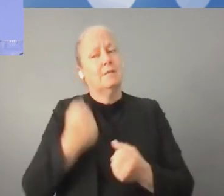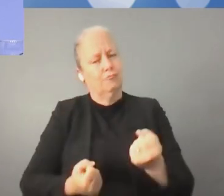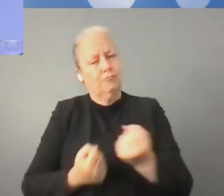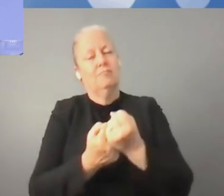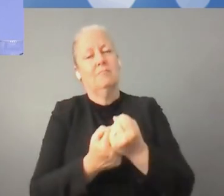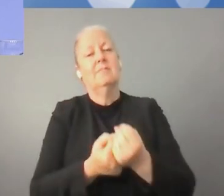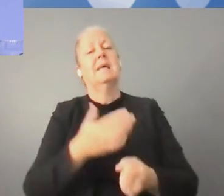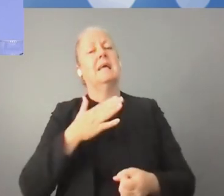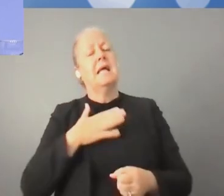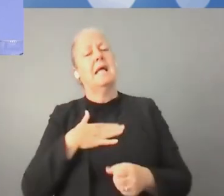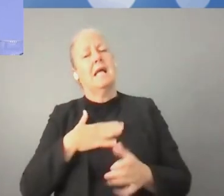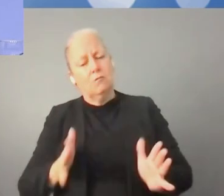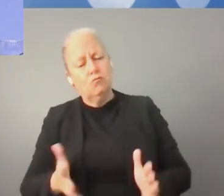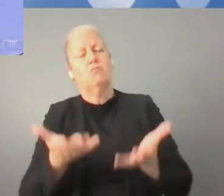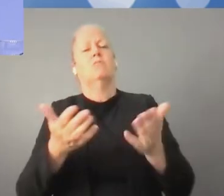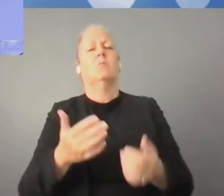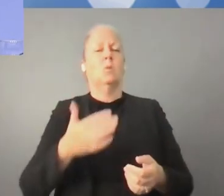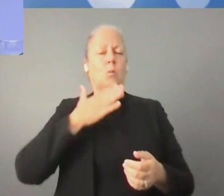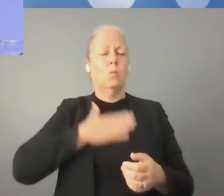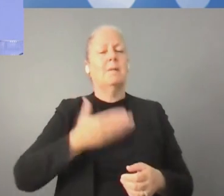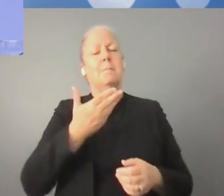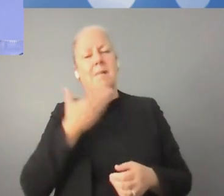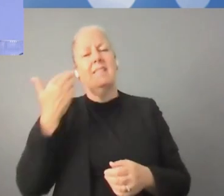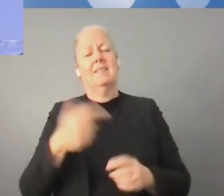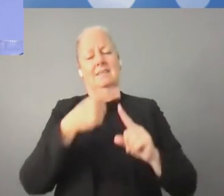التقنية في عام 2022.